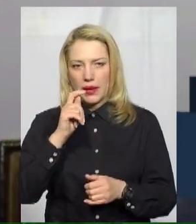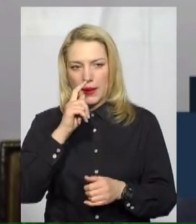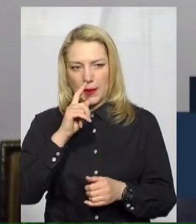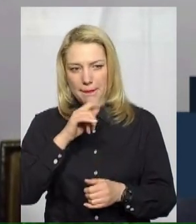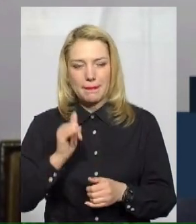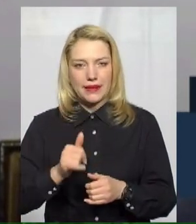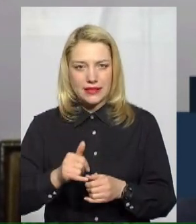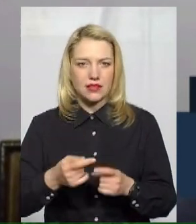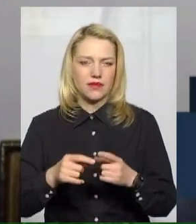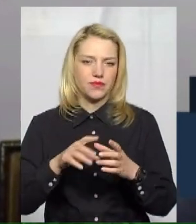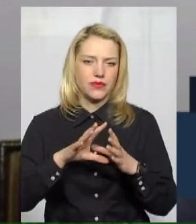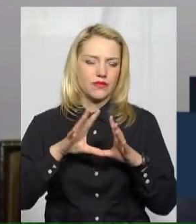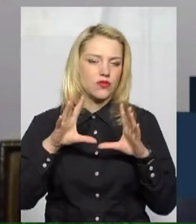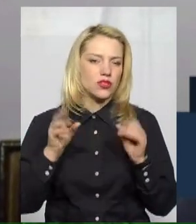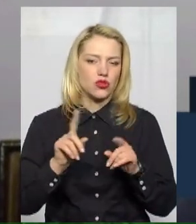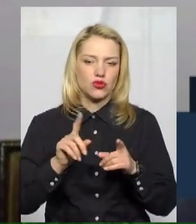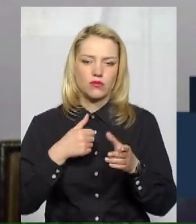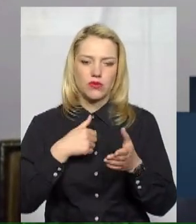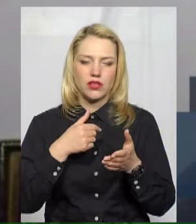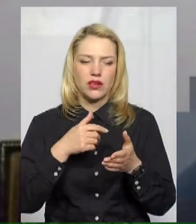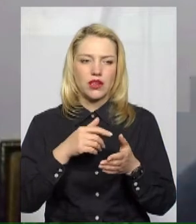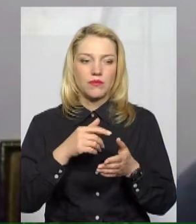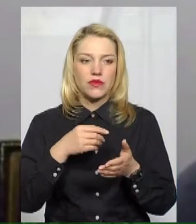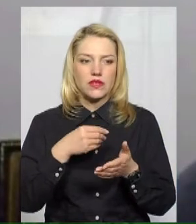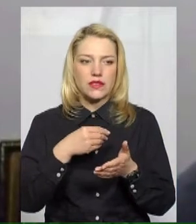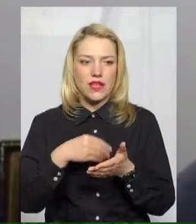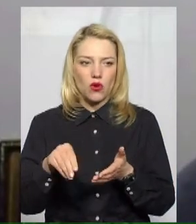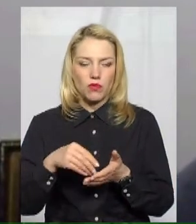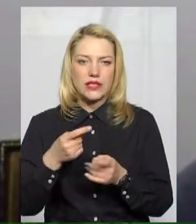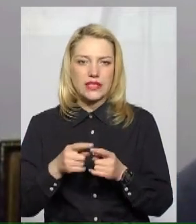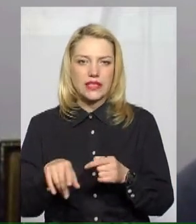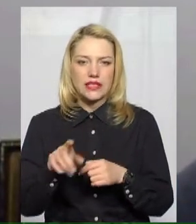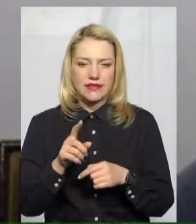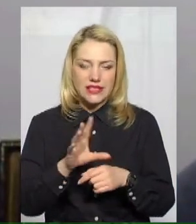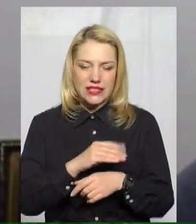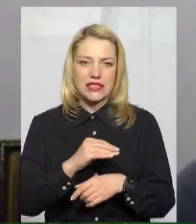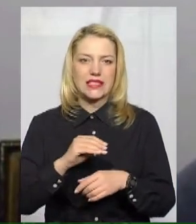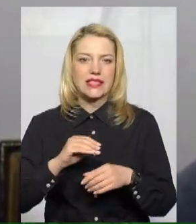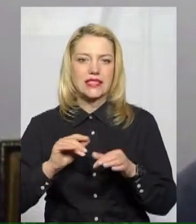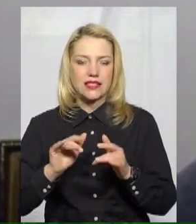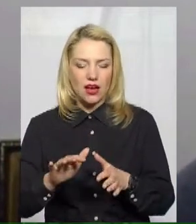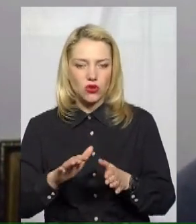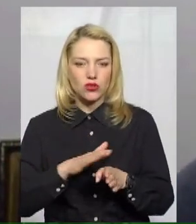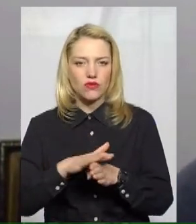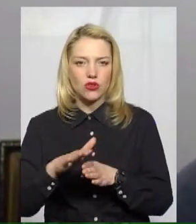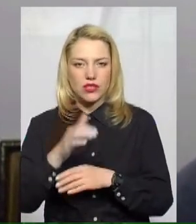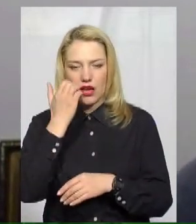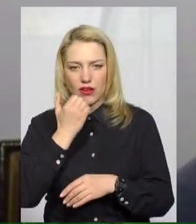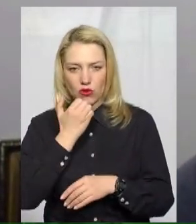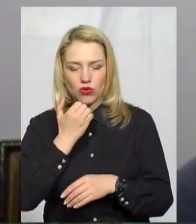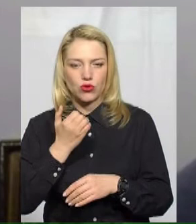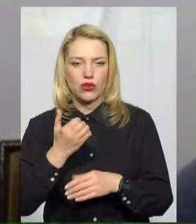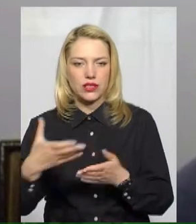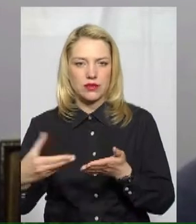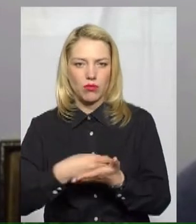ремонтуємо, всі ці заходи виконуються тільки за рахунок надходження коштів за розподіл.